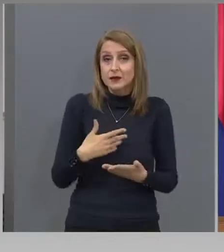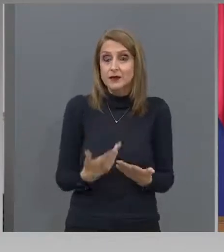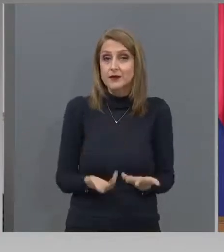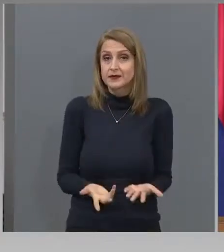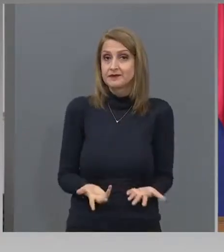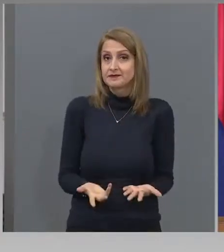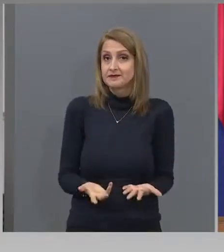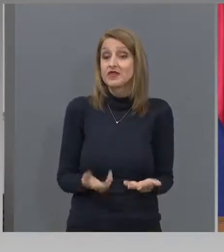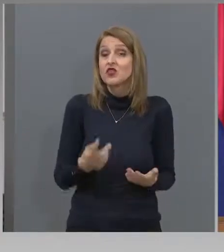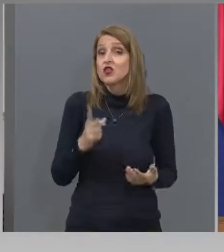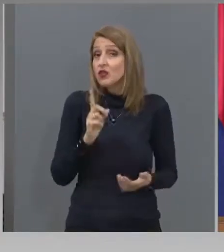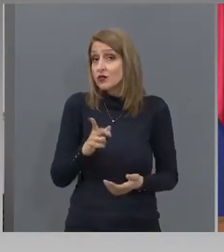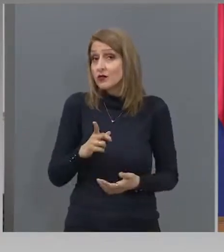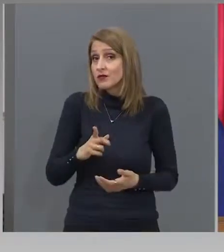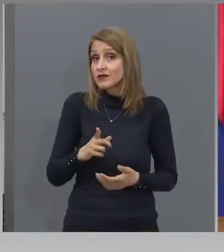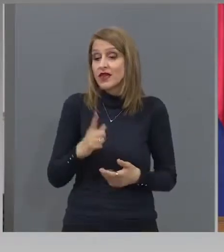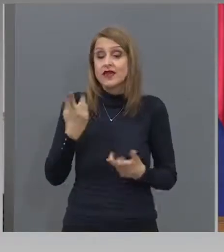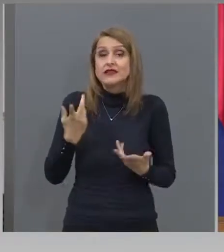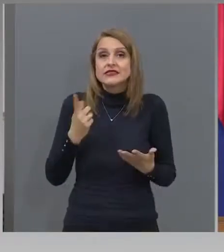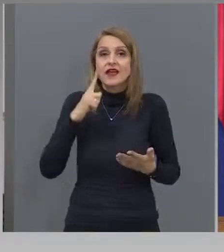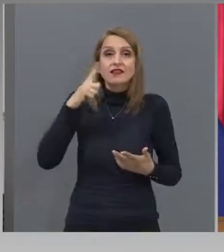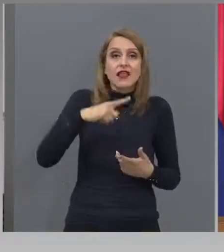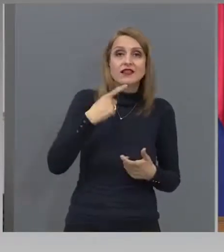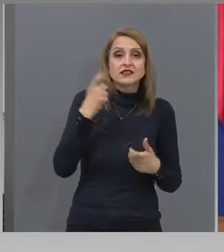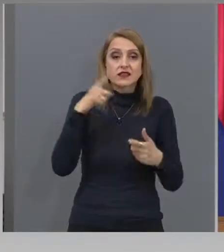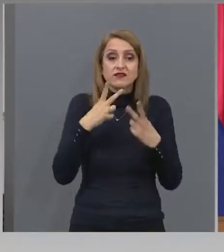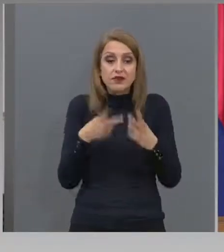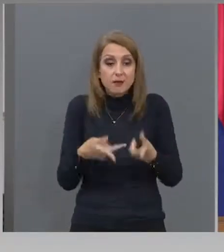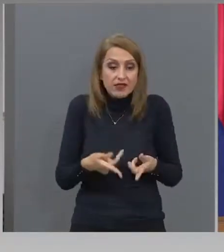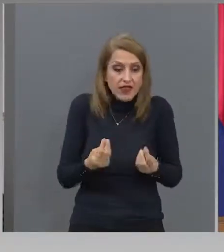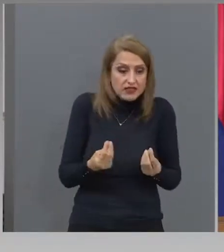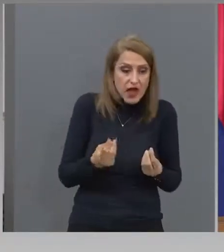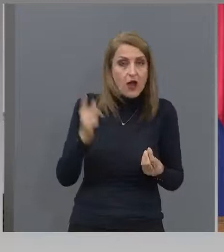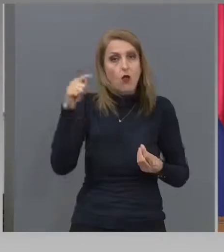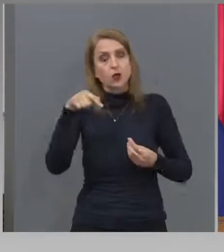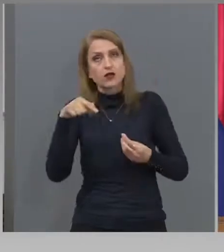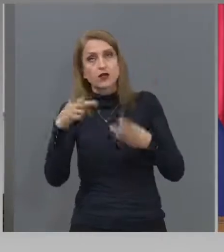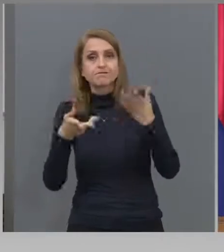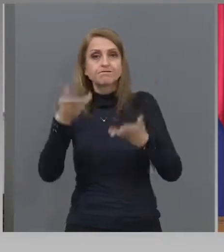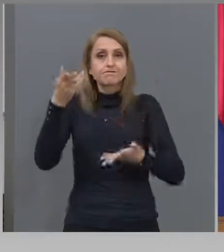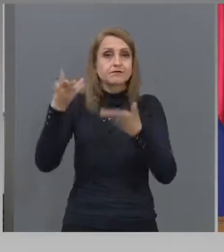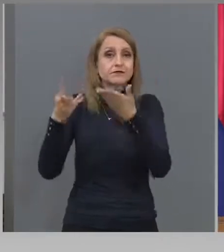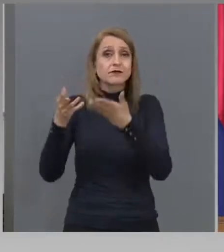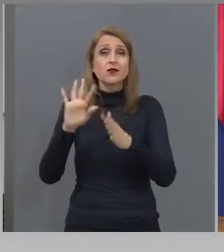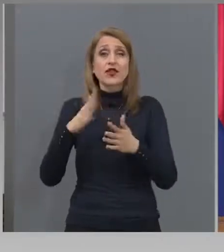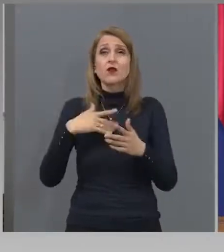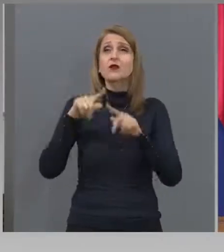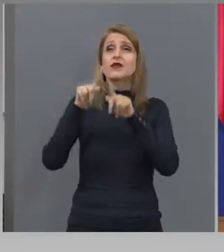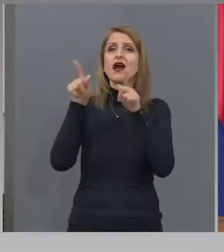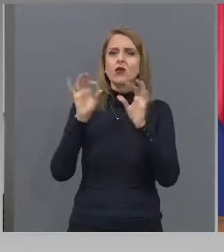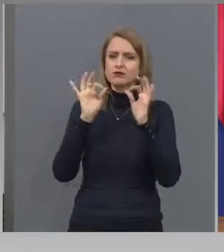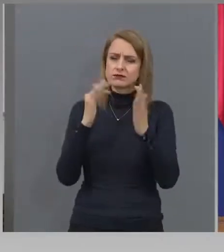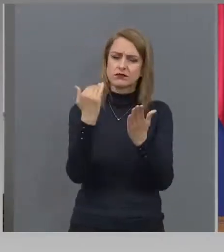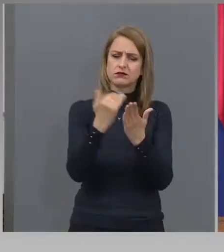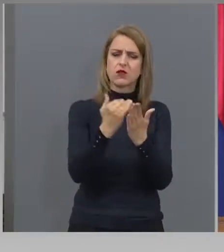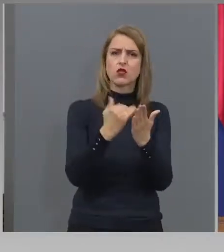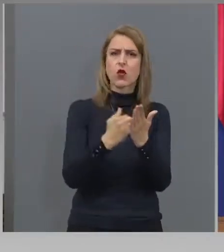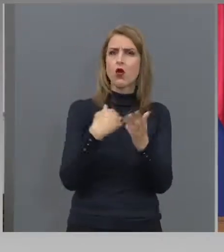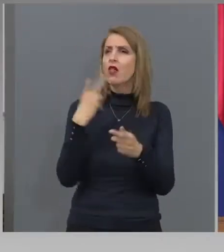Но, ден за ден. Ако имаше някъде протокол, който да следваме, ще го следваме.